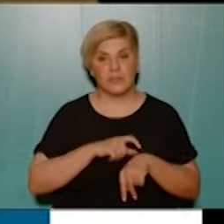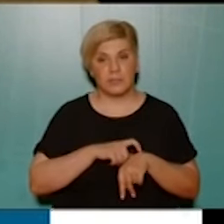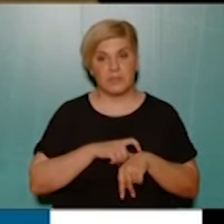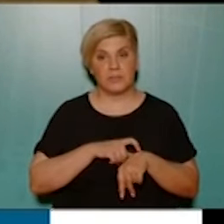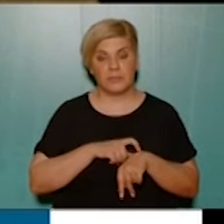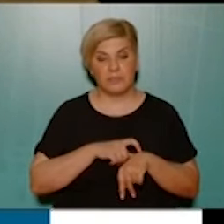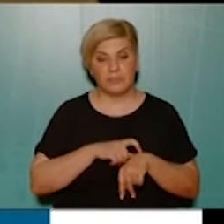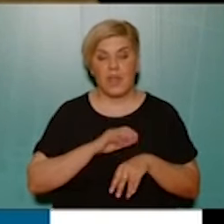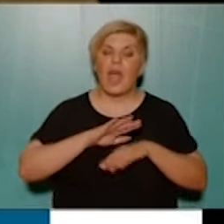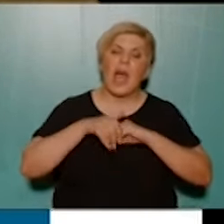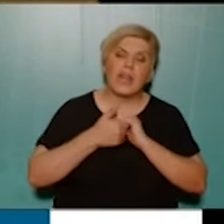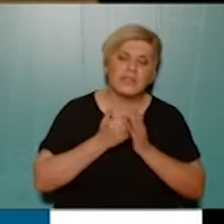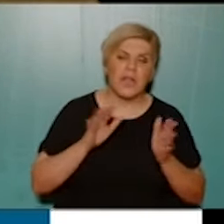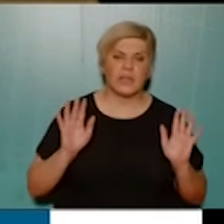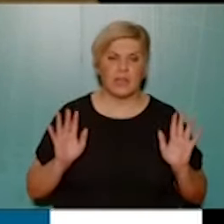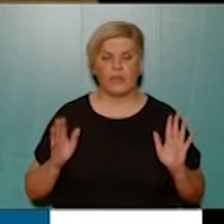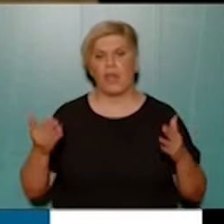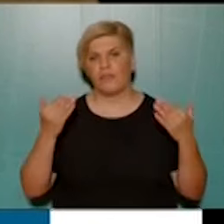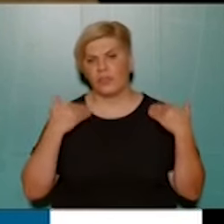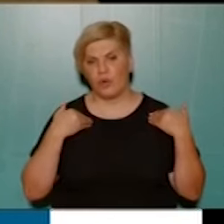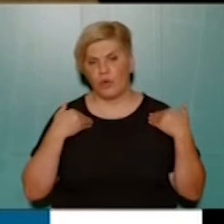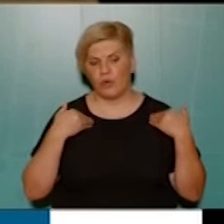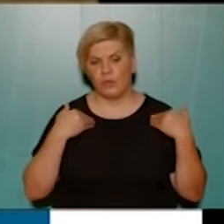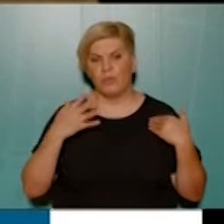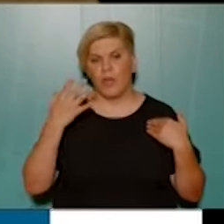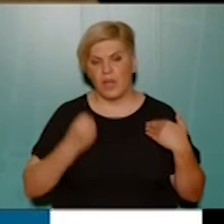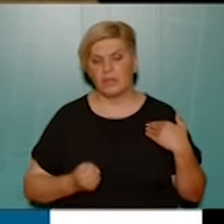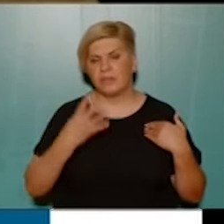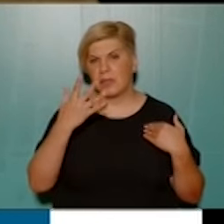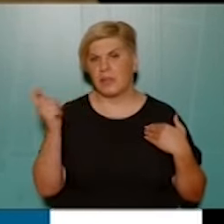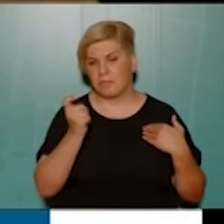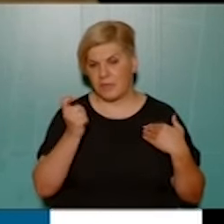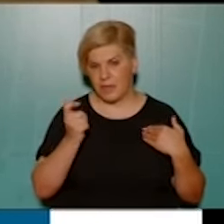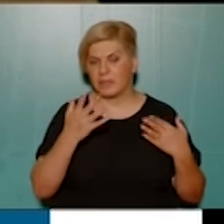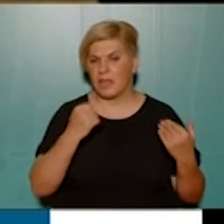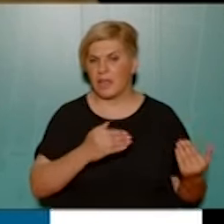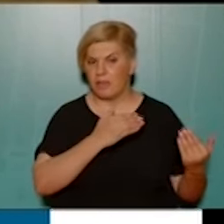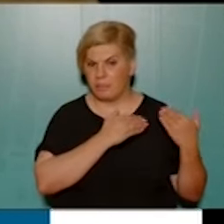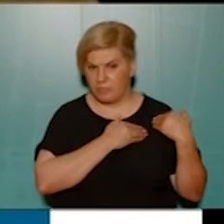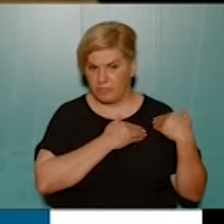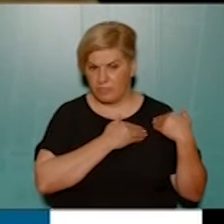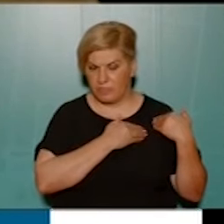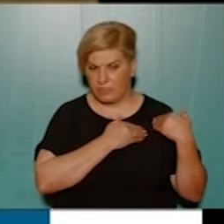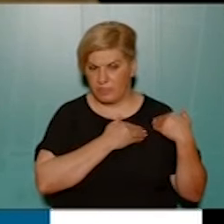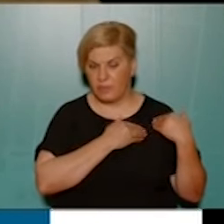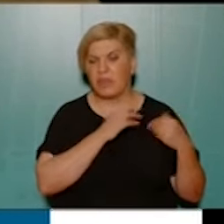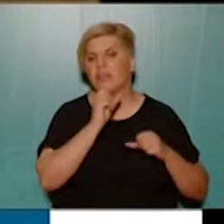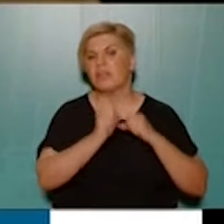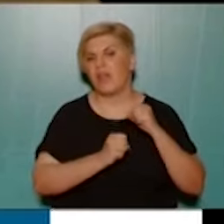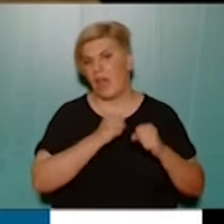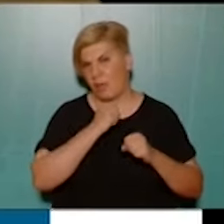ασχέτως των ευθυνών που έχει τους τελευταίους πέντε μήνες προφανώς και όχι δεκαετιών